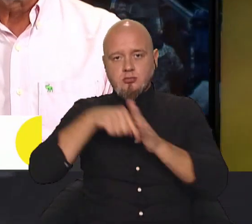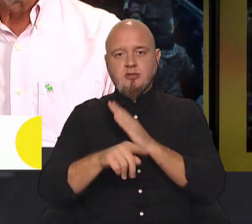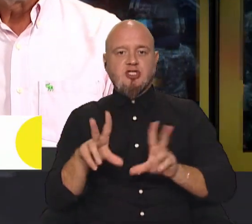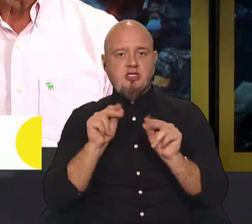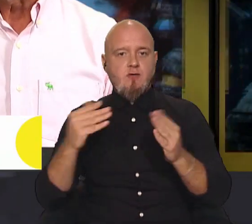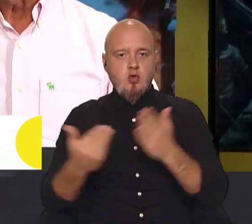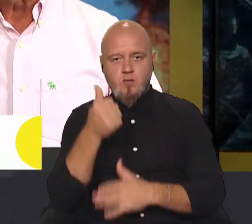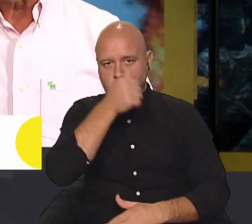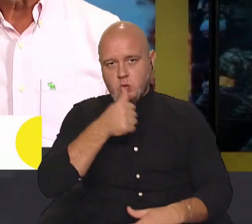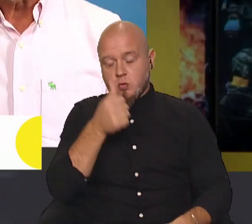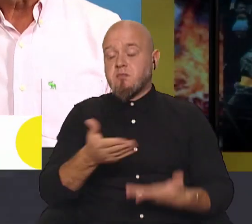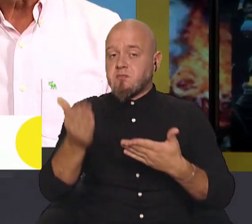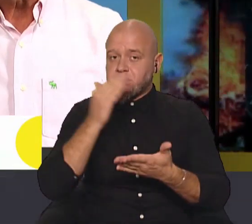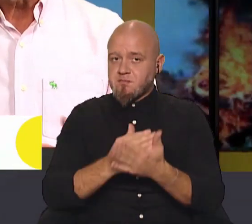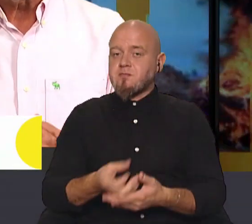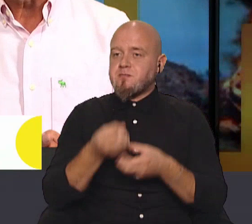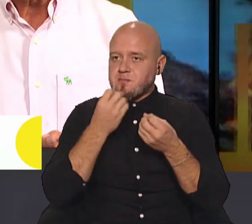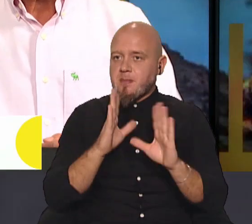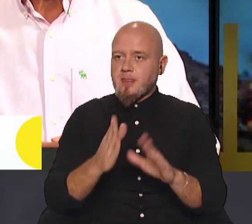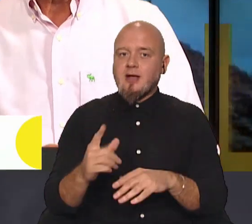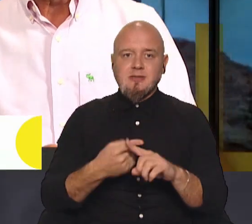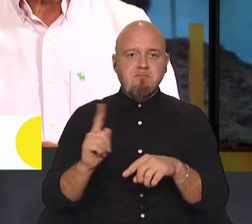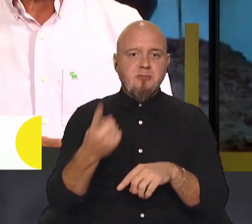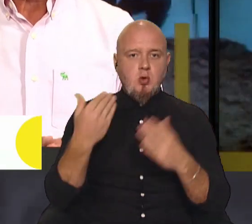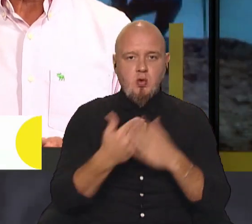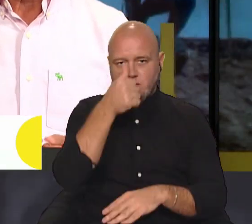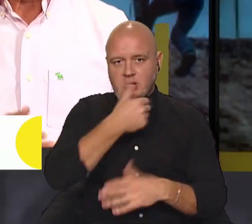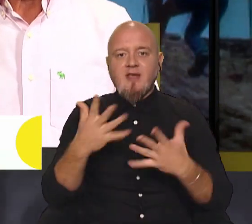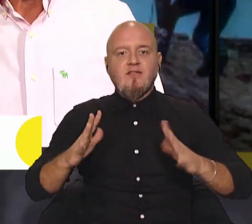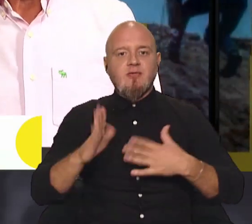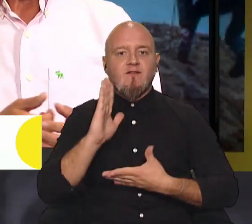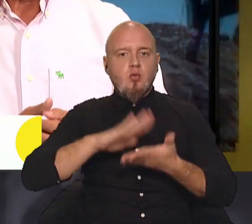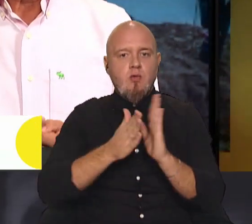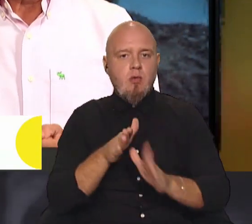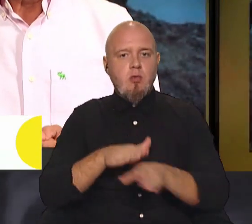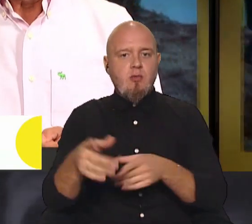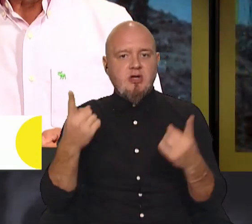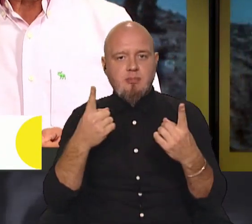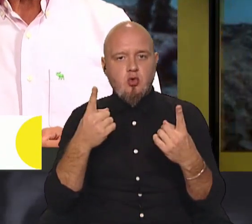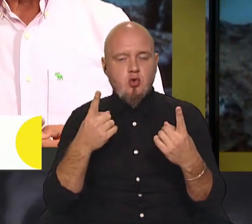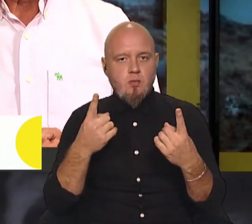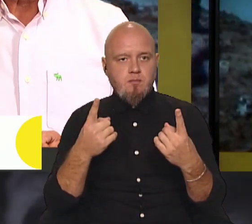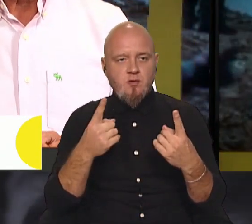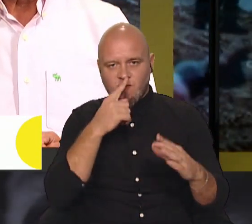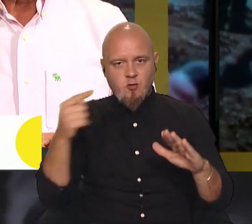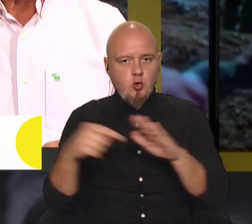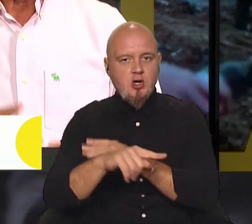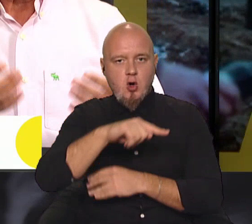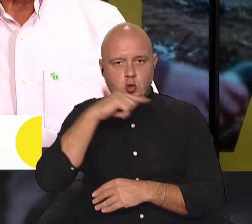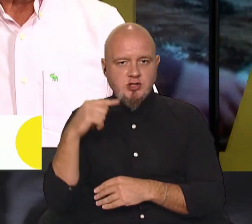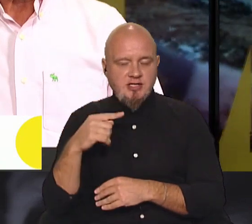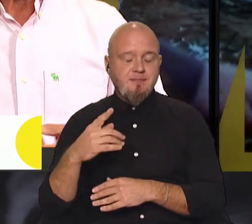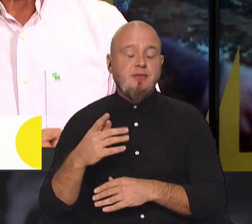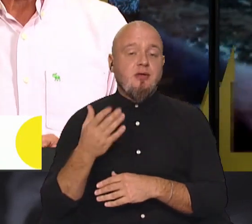Так. Отже, це перший Новий Рік, який відбувається в умовах повномасштабного вторгнення Росії.